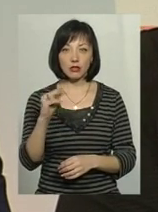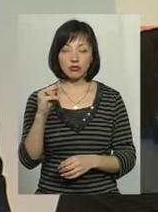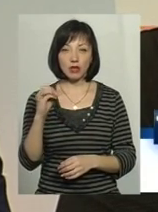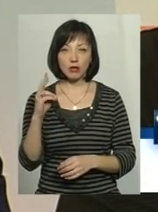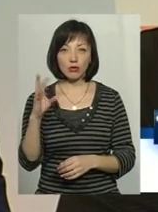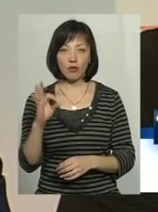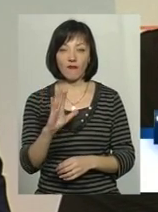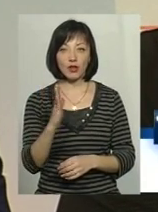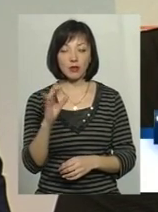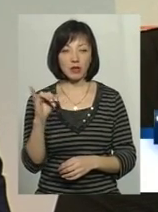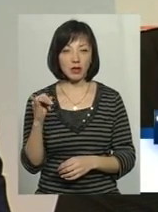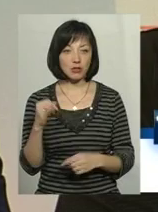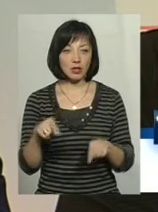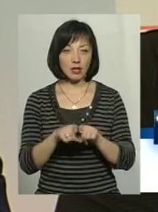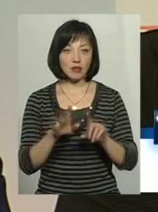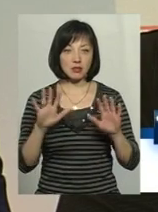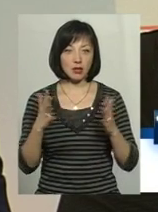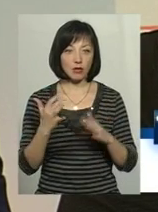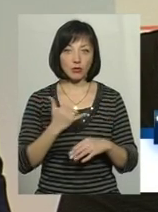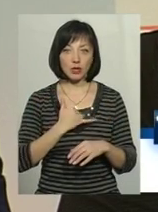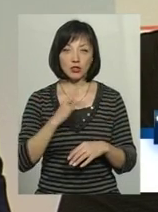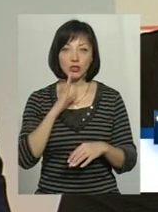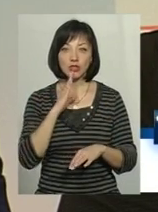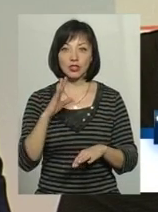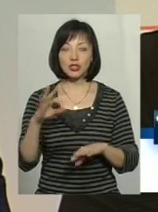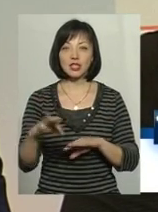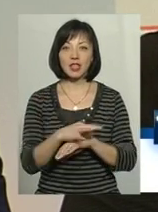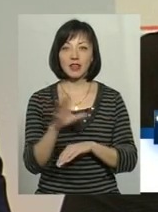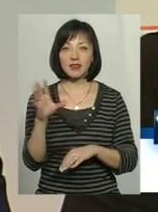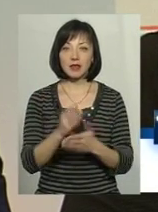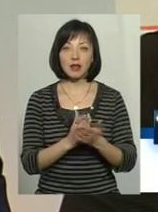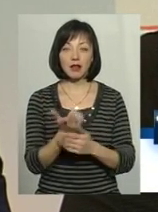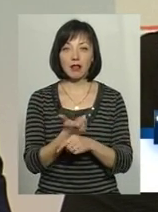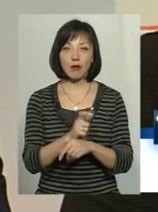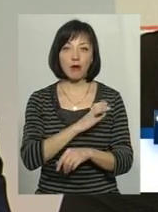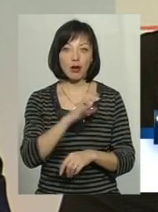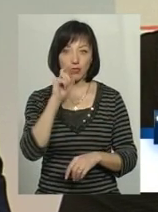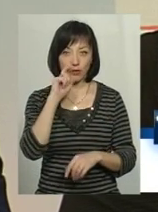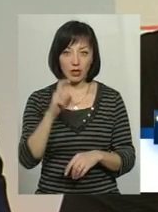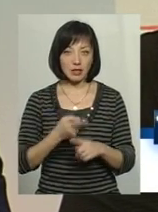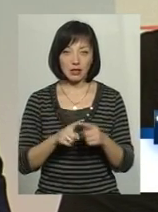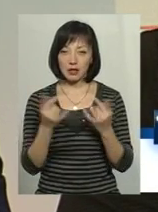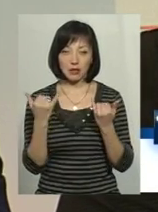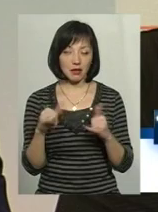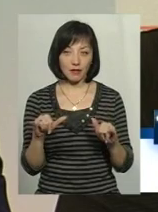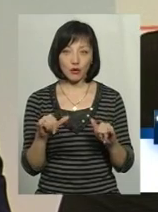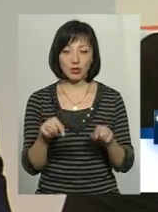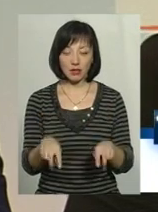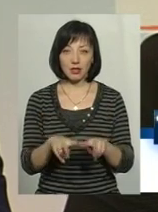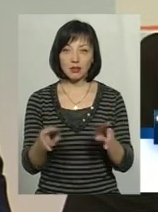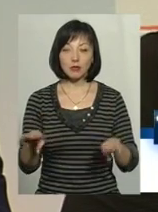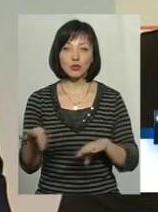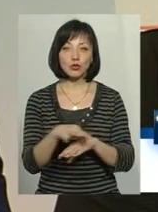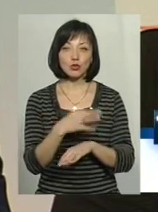Тому що так сталося, що у нас жінки всіх наших чиновників найбагатші в Україні, і це вже нікому не дивно. Тут так само